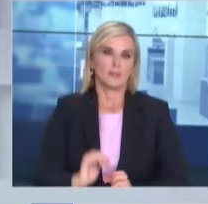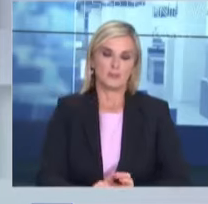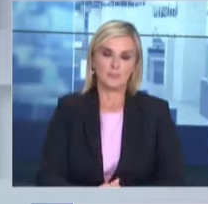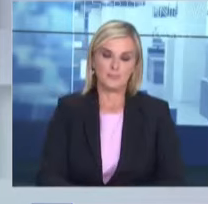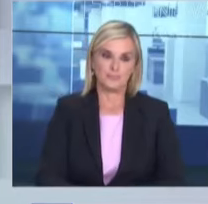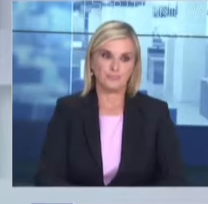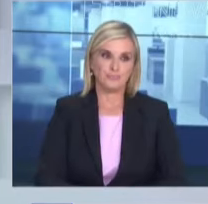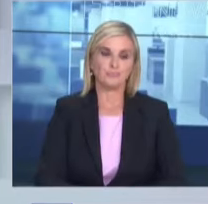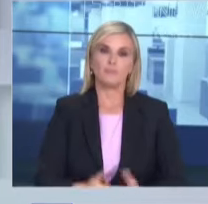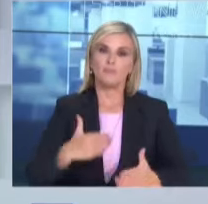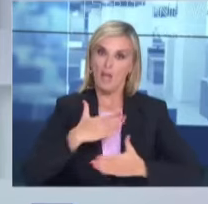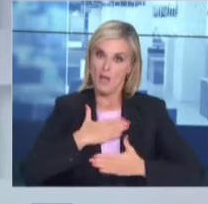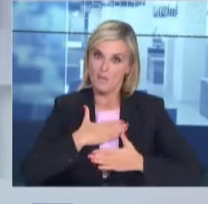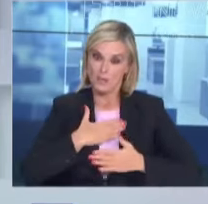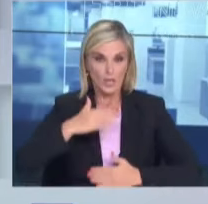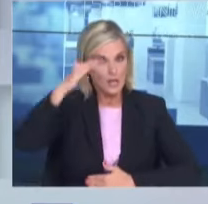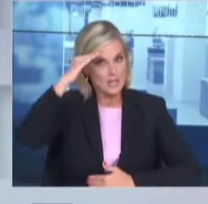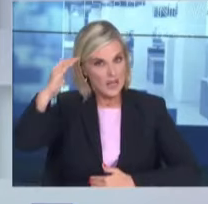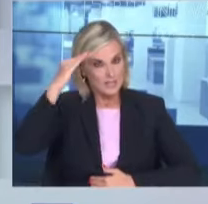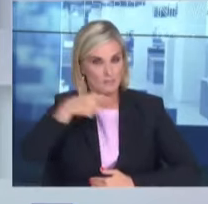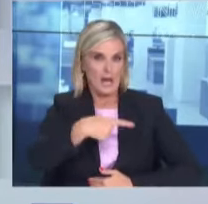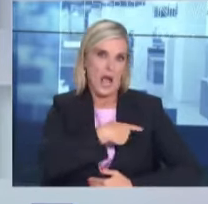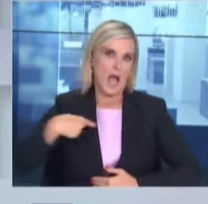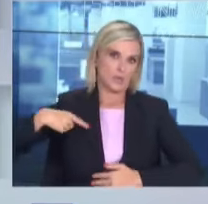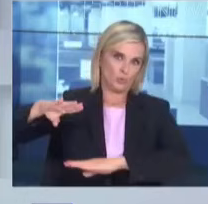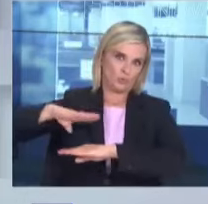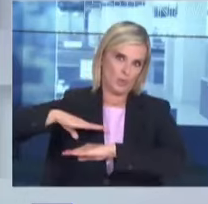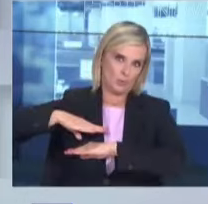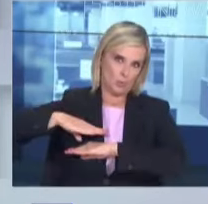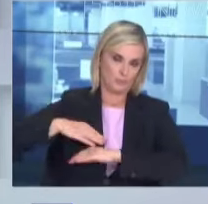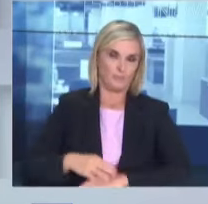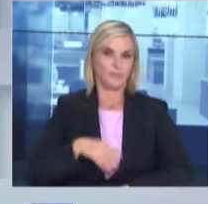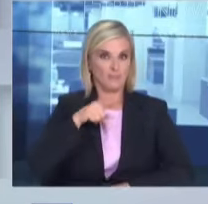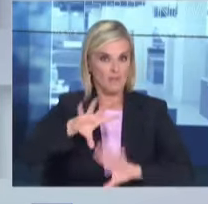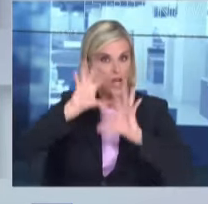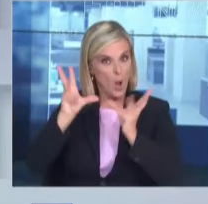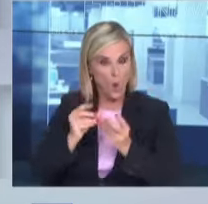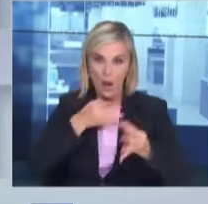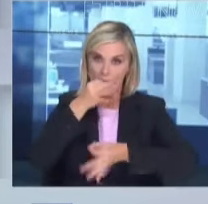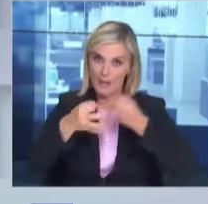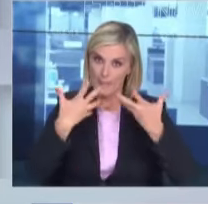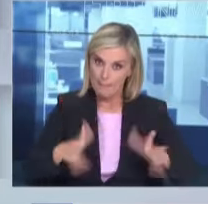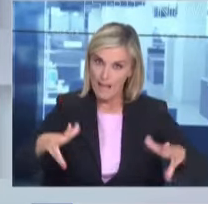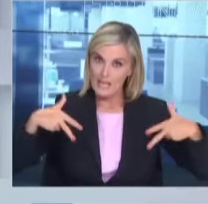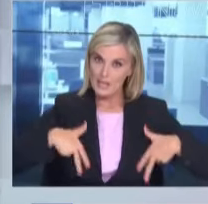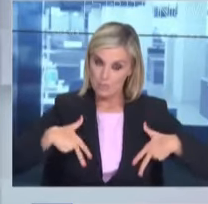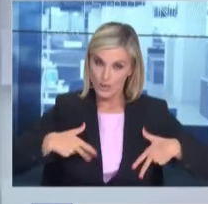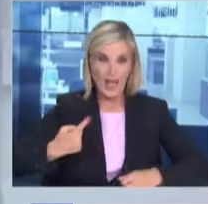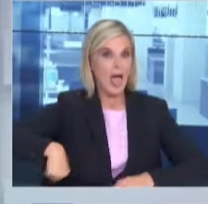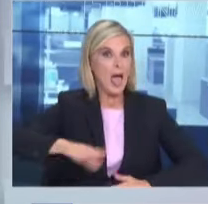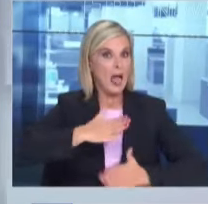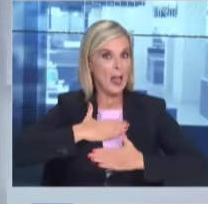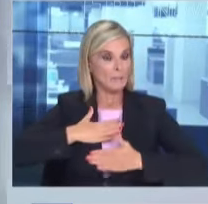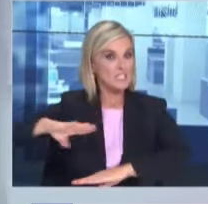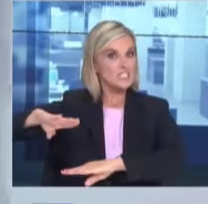Σας ευχαριστώ κύριε Υπουργέ. Καλησπέρα σας και από μένα. Σε συνέχεια των όσων αναφέρθηκαν από τον κύριο Υπουργό, από πλευράς ενόπλων δυνάμεων,